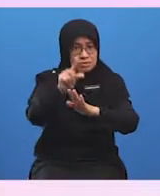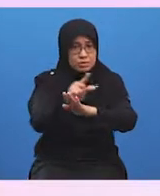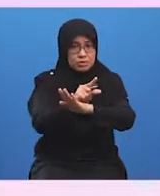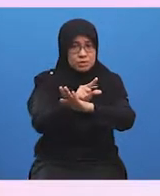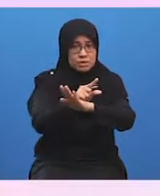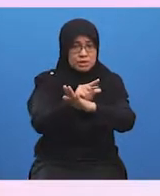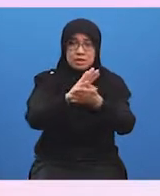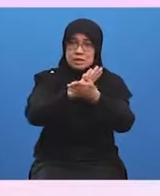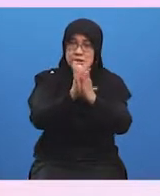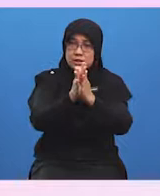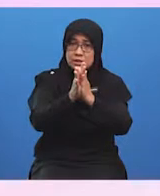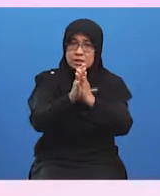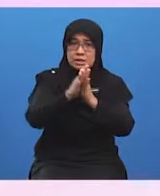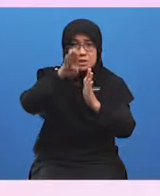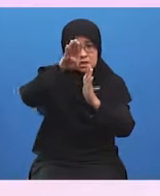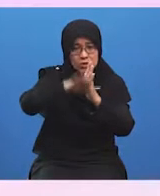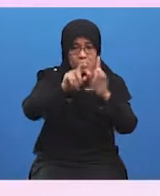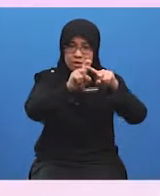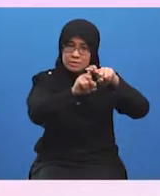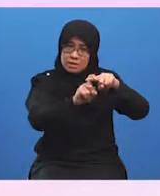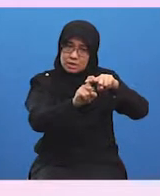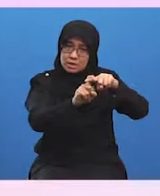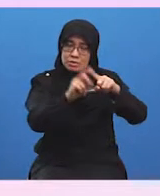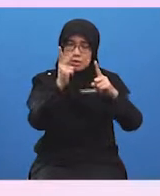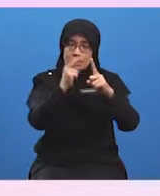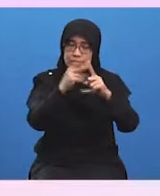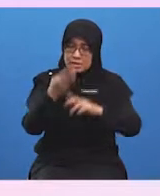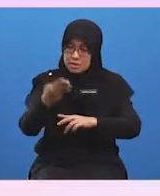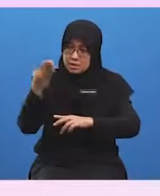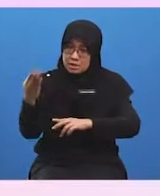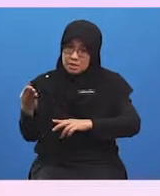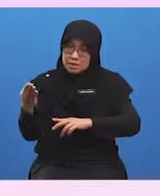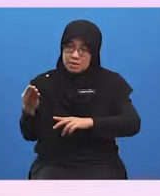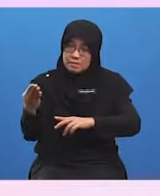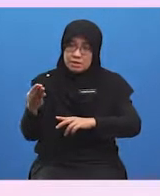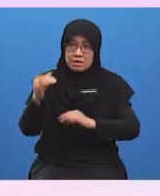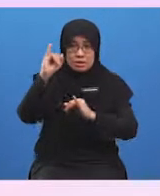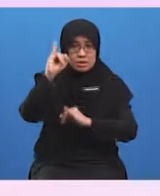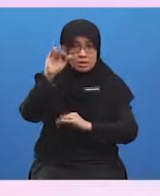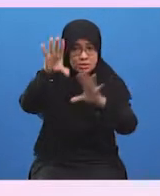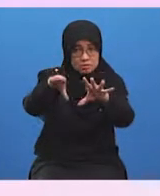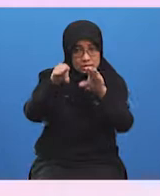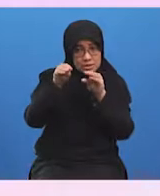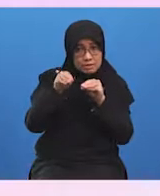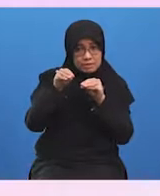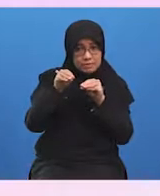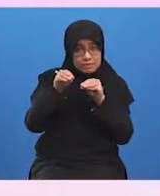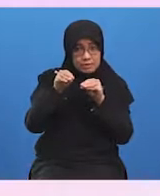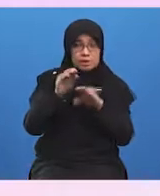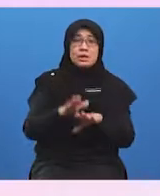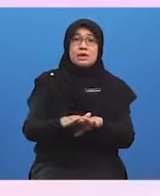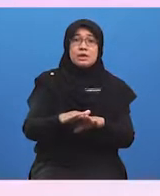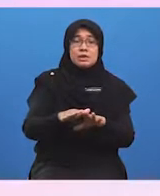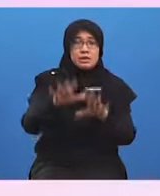impor. Kesannya, masyarakat membeli barangan PKS. Ini dapat